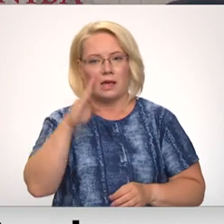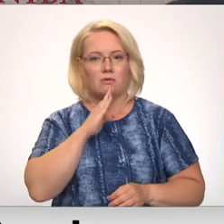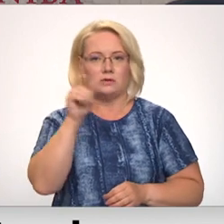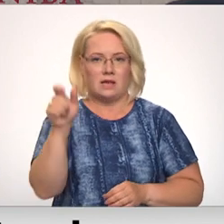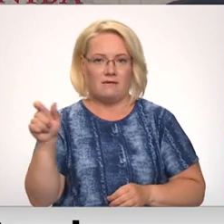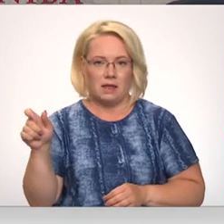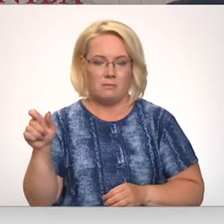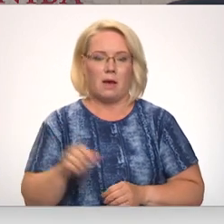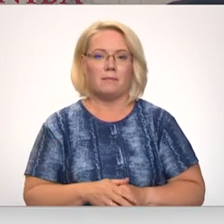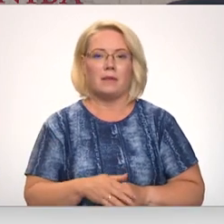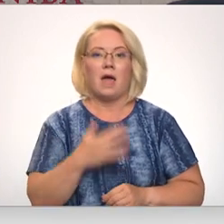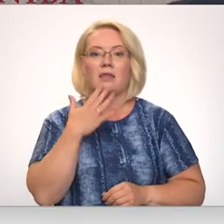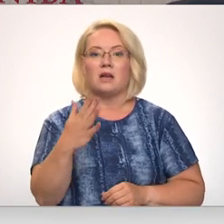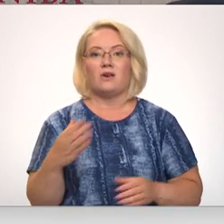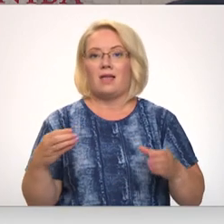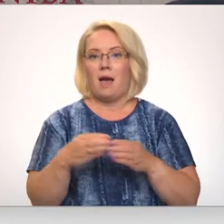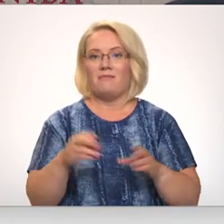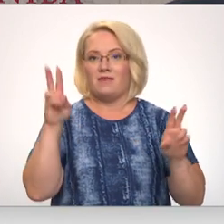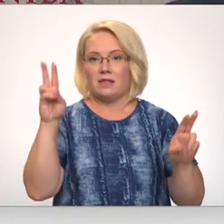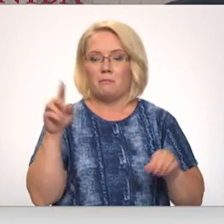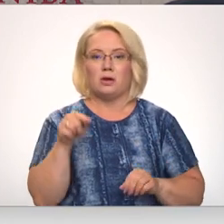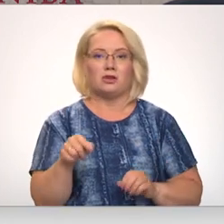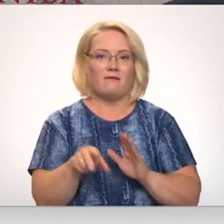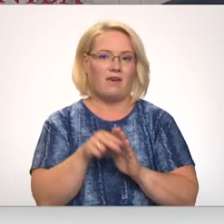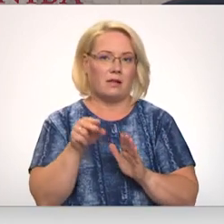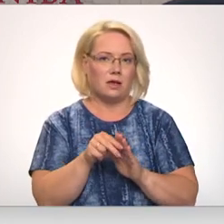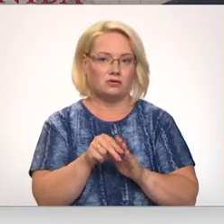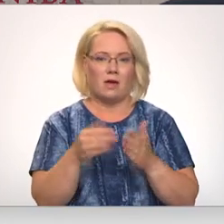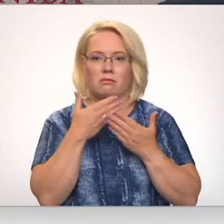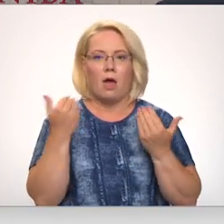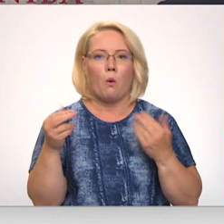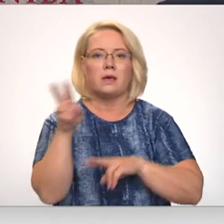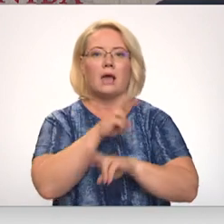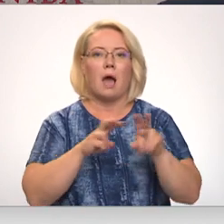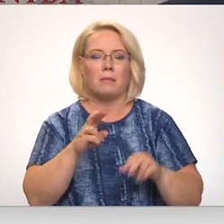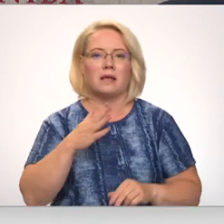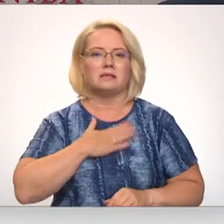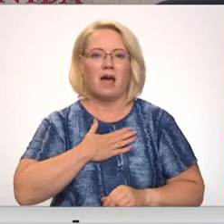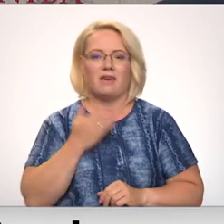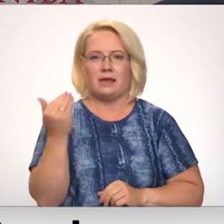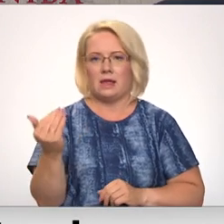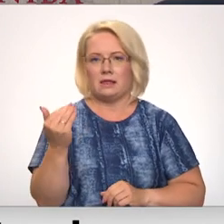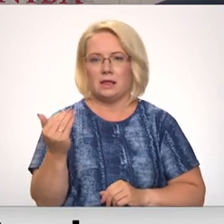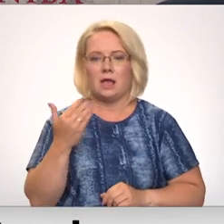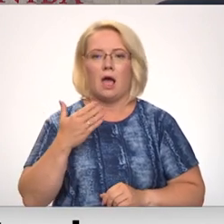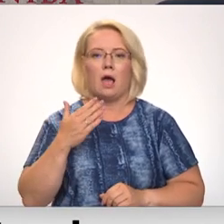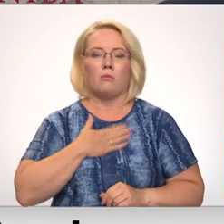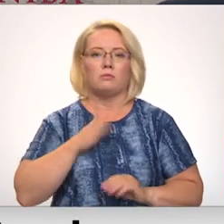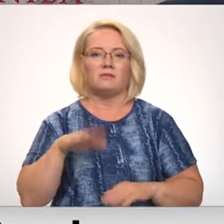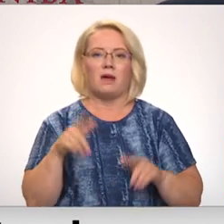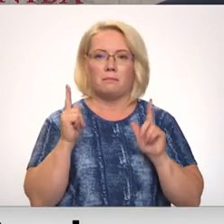Nacionāla apvienībai arī šajās vēlēšanās nav jāmeklē savu identitāti. Mums var piekrist,